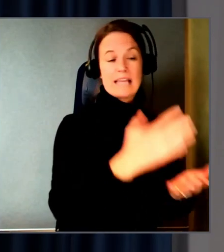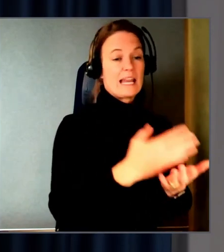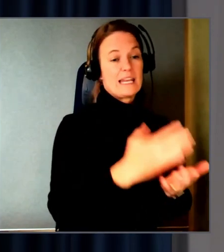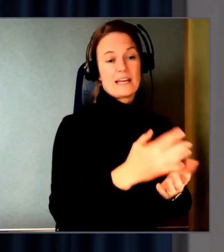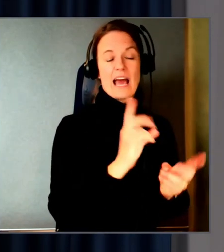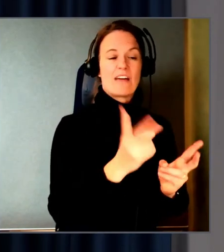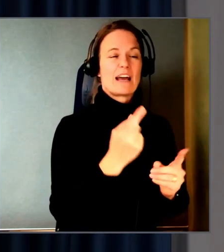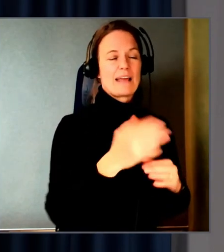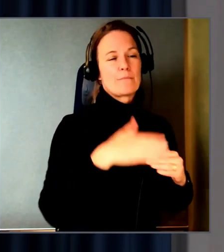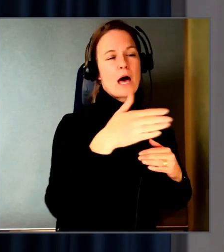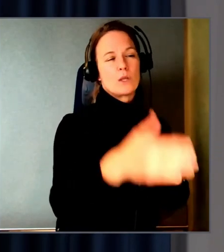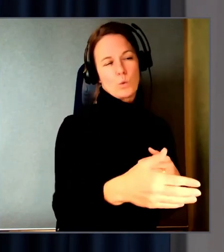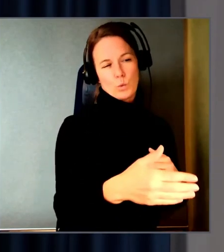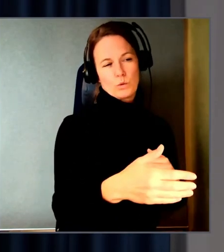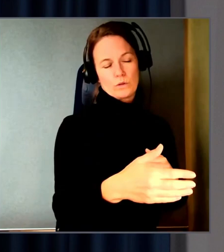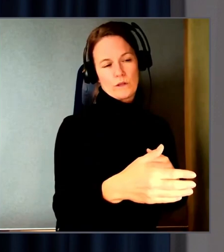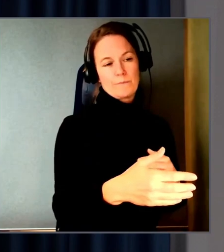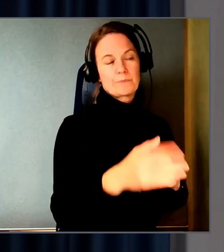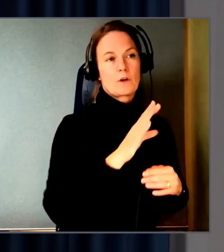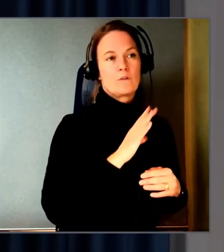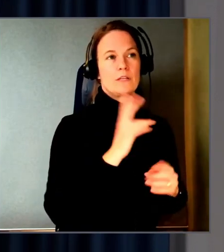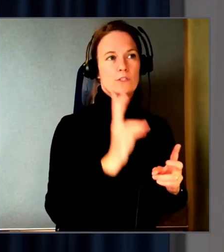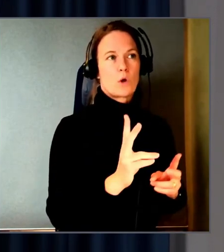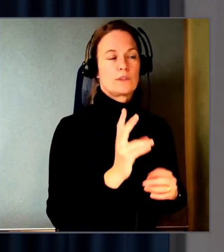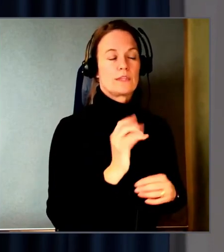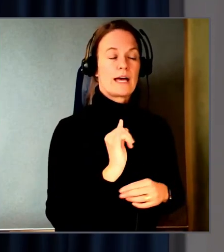finns en del sådana införande regler i lagen.